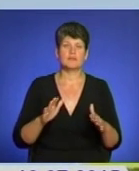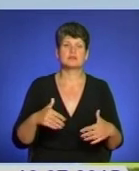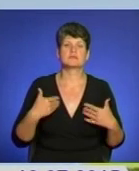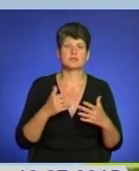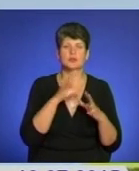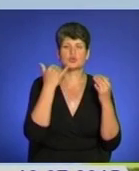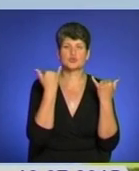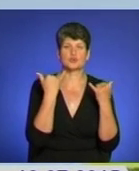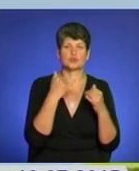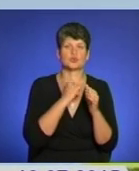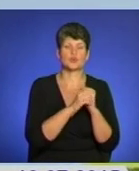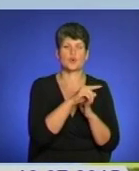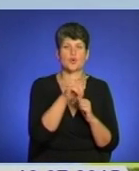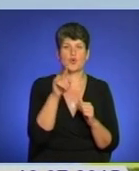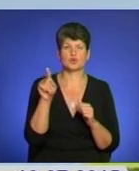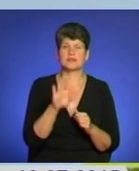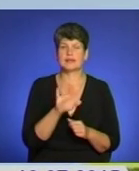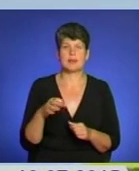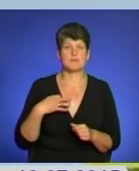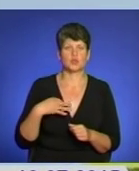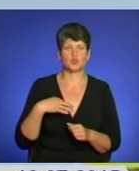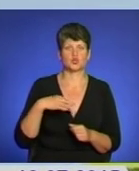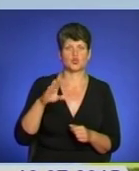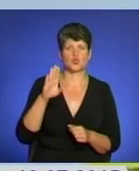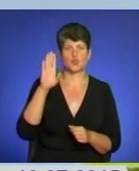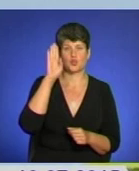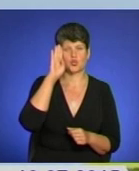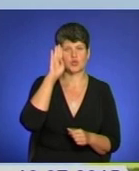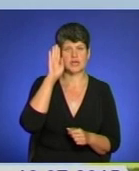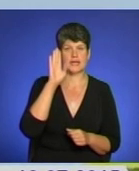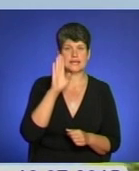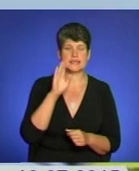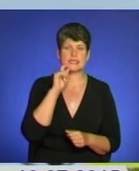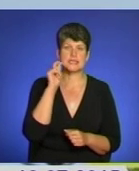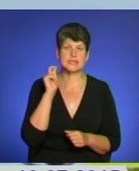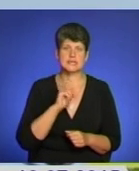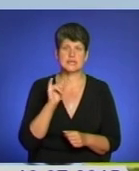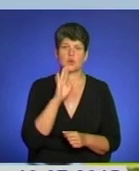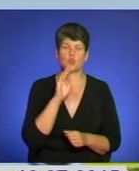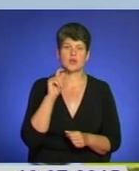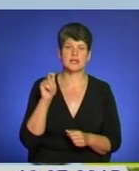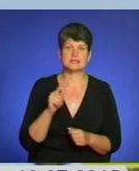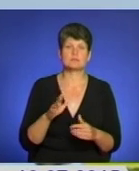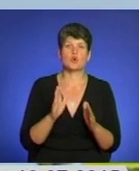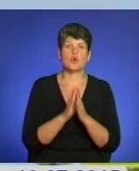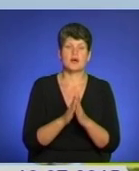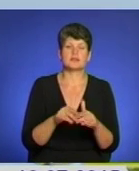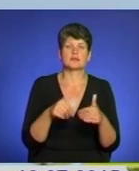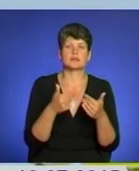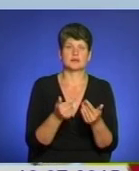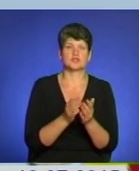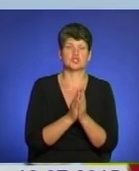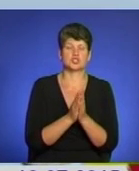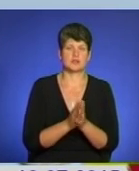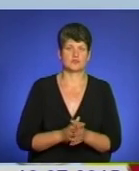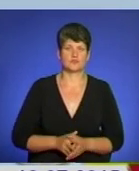сьогодні до кожного небайдужого українця та українки з проханням принести жертву,